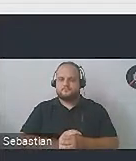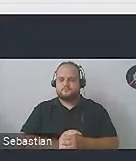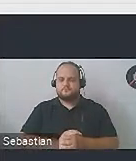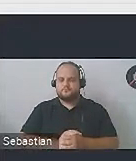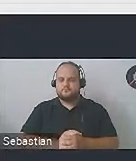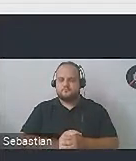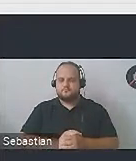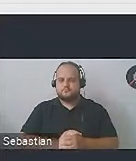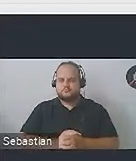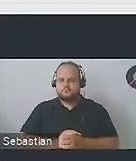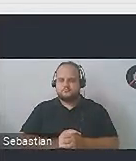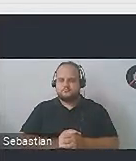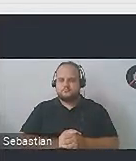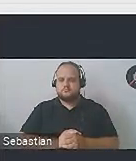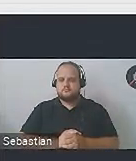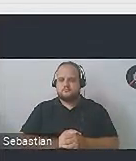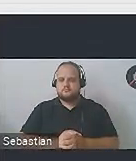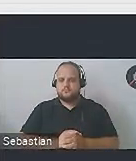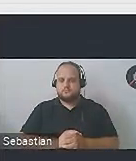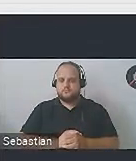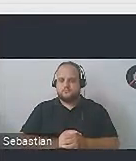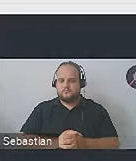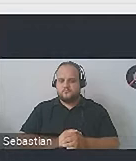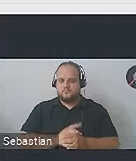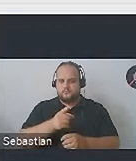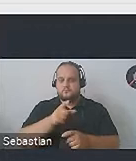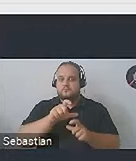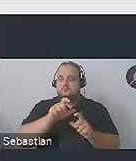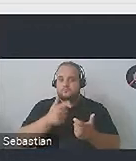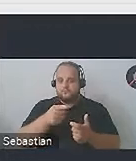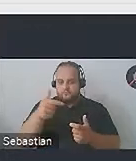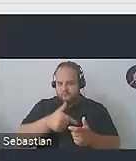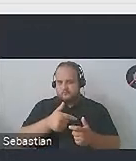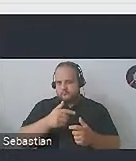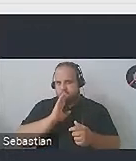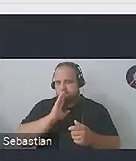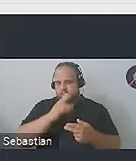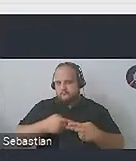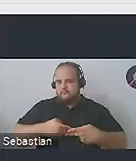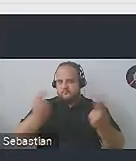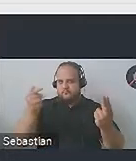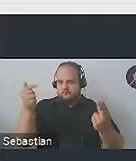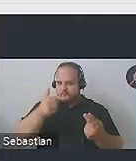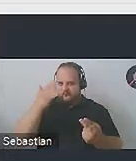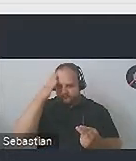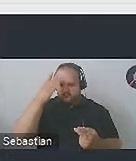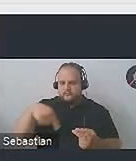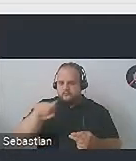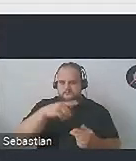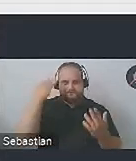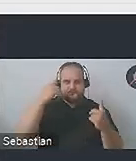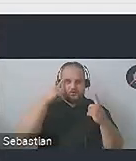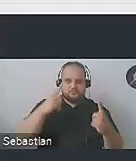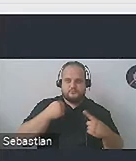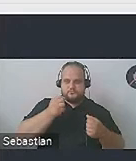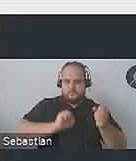uniwersalne, bo to jest to, co teraz powinno się promować. Tak jak kiedyś się mówiło osoba niepełnosprawna, a dzisiaj